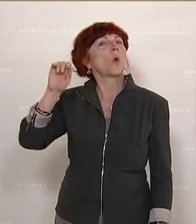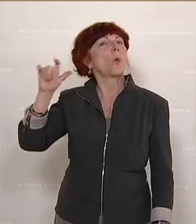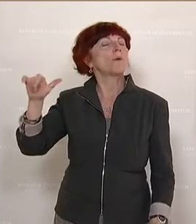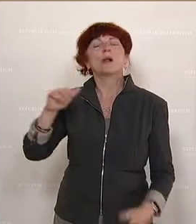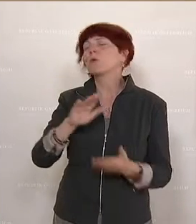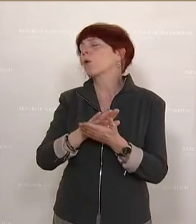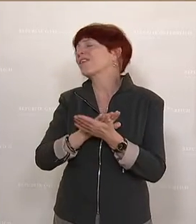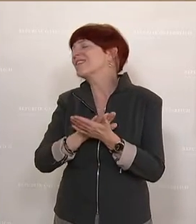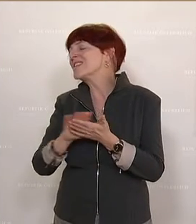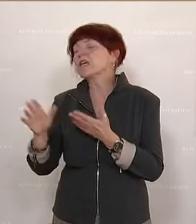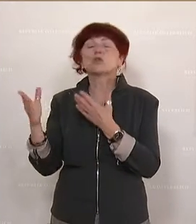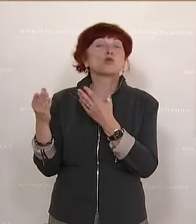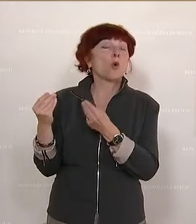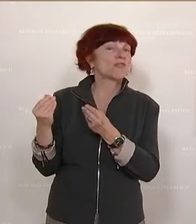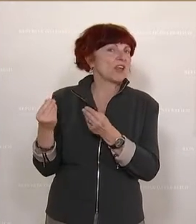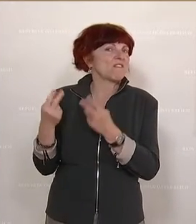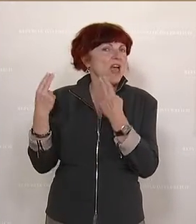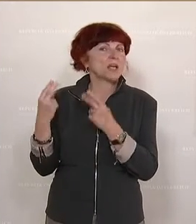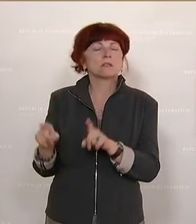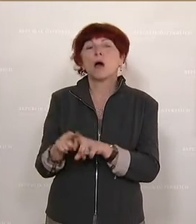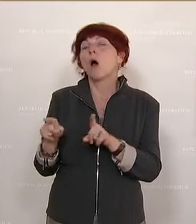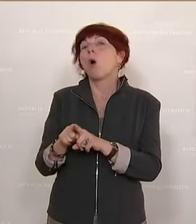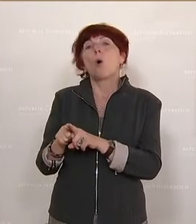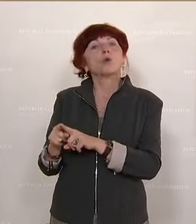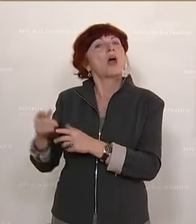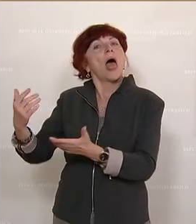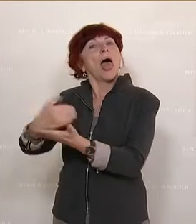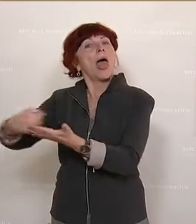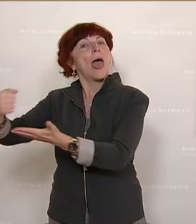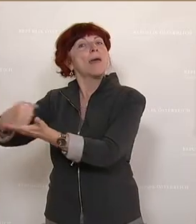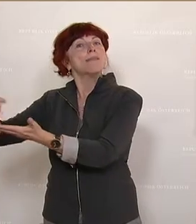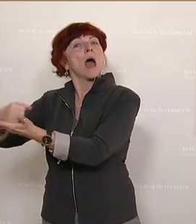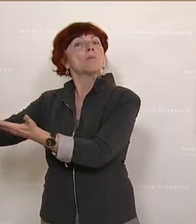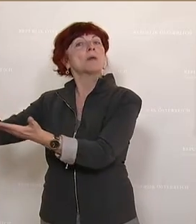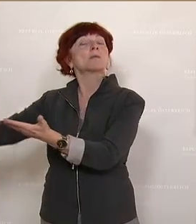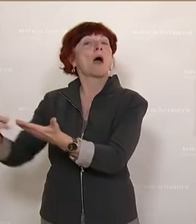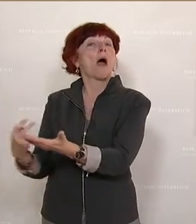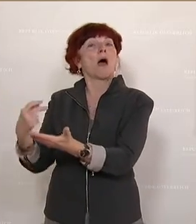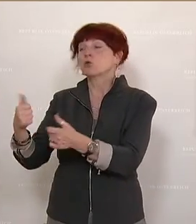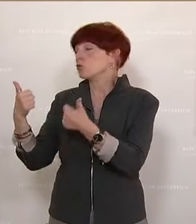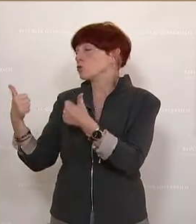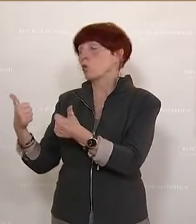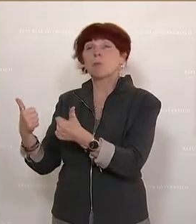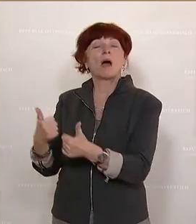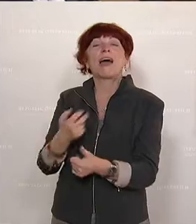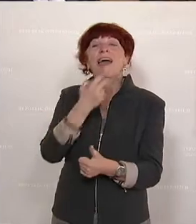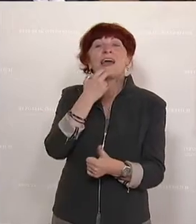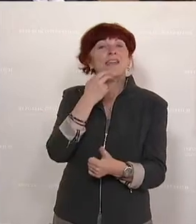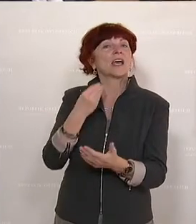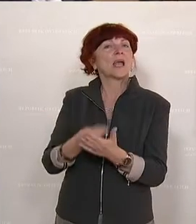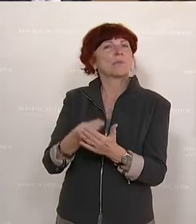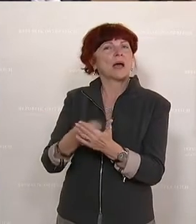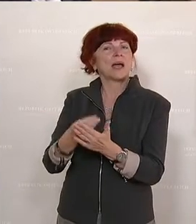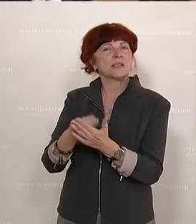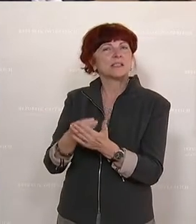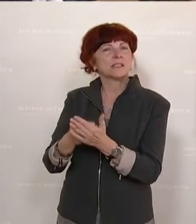Einnahmen sprudeln. Die Nachteile durch die Sanktionen werden mehr als wettgemacht durch die steigenden Energiepreise. Der Spritpreis kostet übrigens in Russland gerade